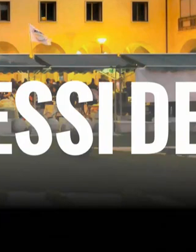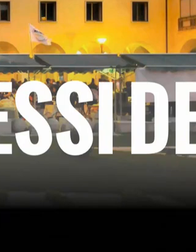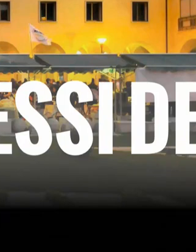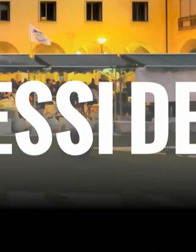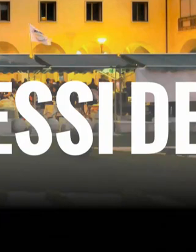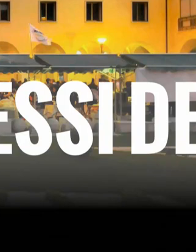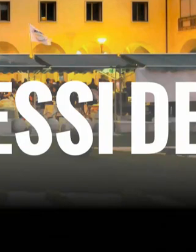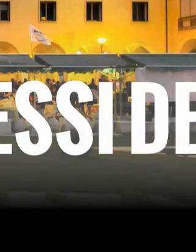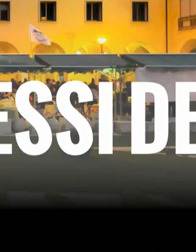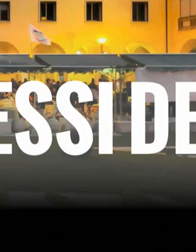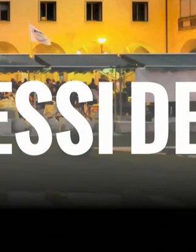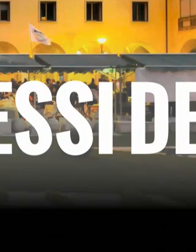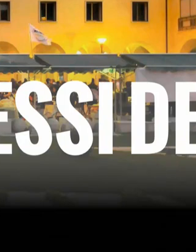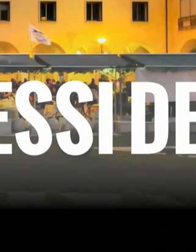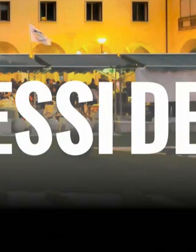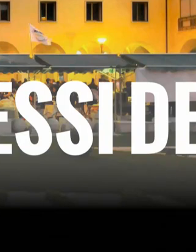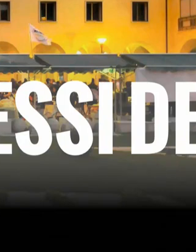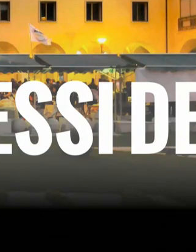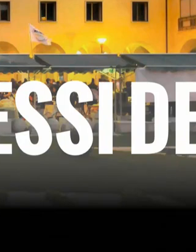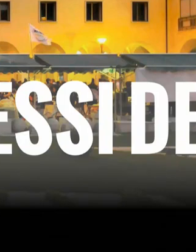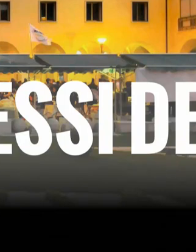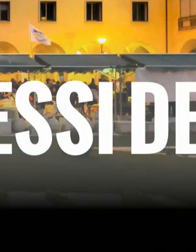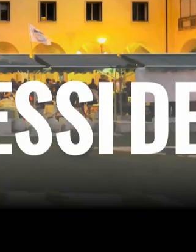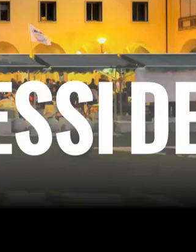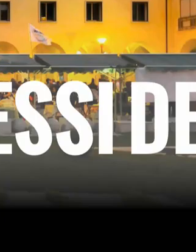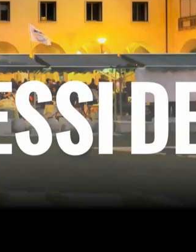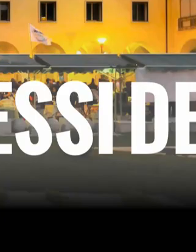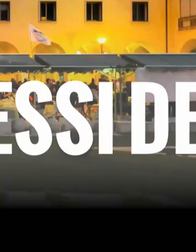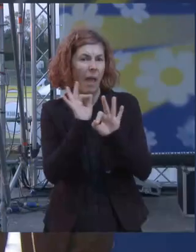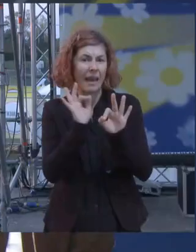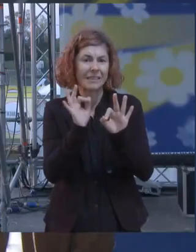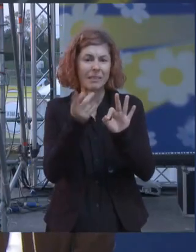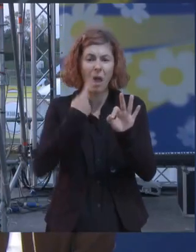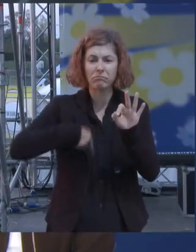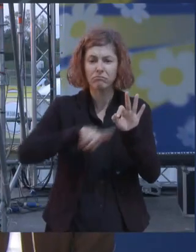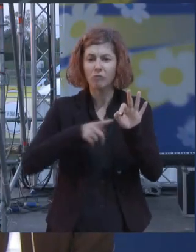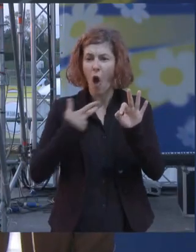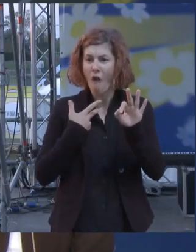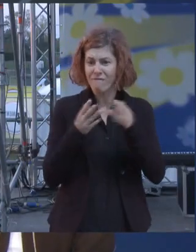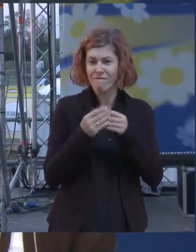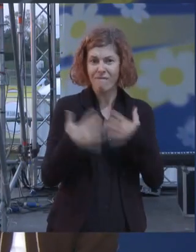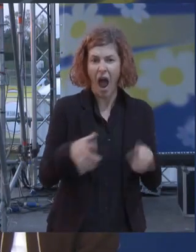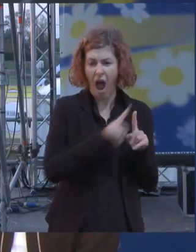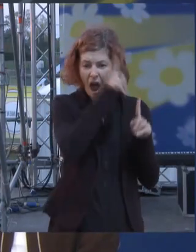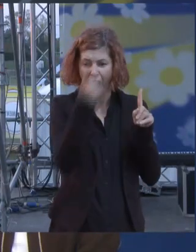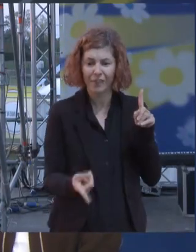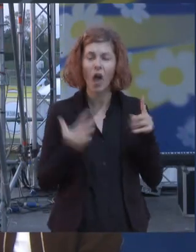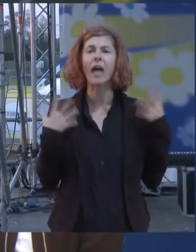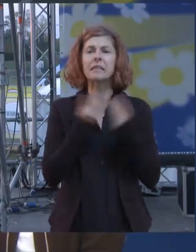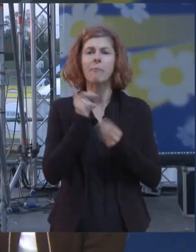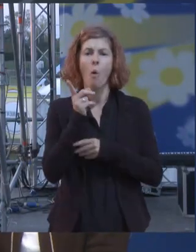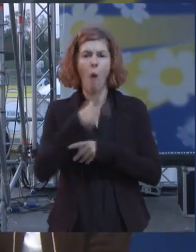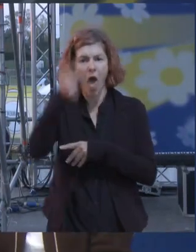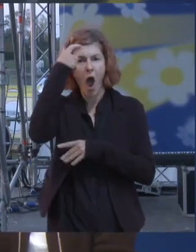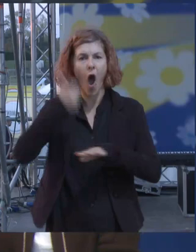portarvi tante belle iniziative tante belle cose che siamo riusciti a compiere con il governo a 5 Stelle nella città di